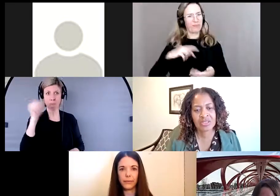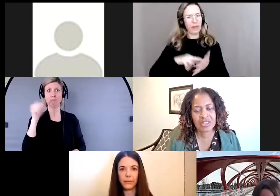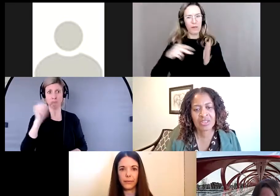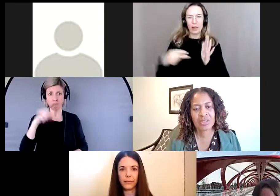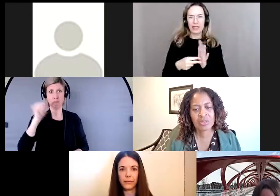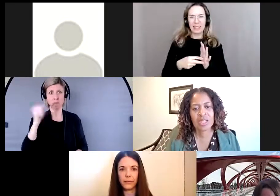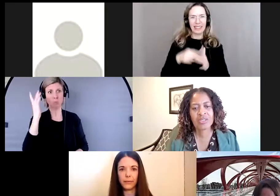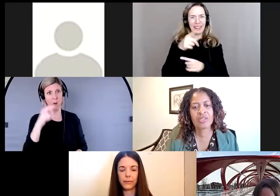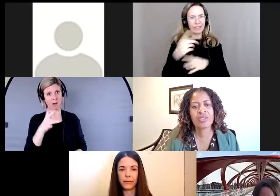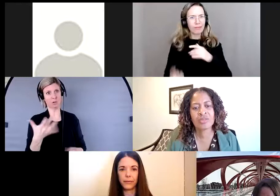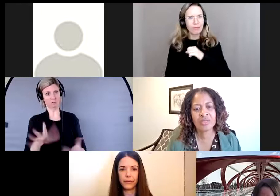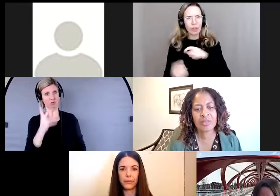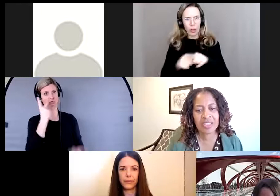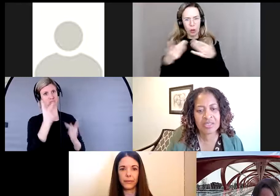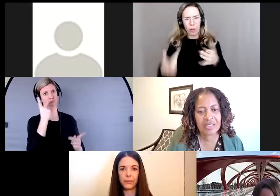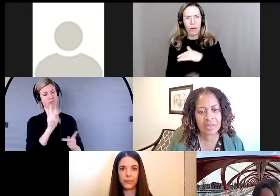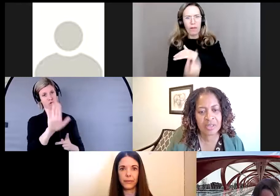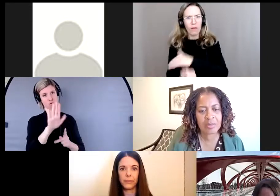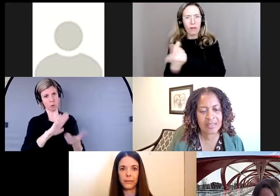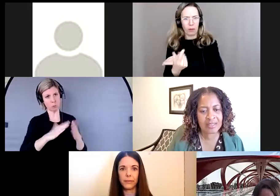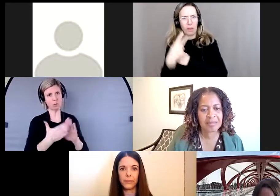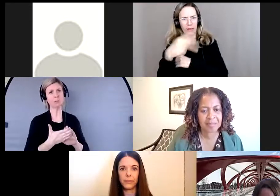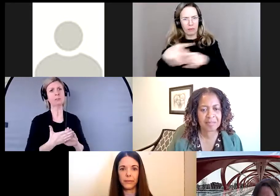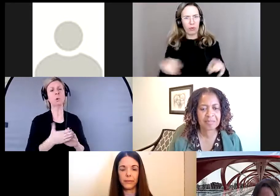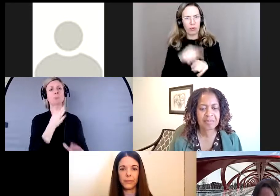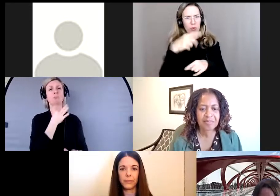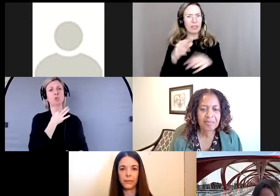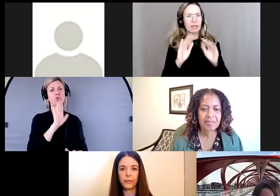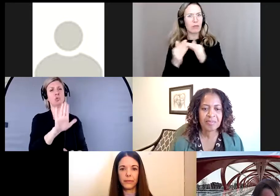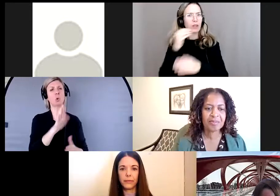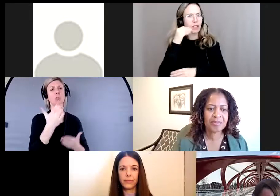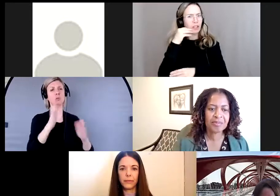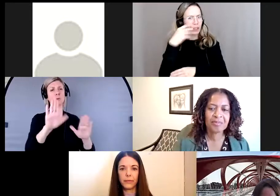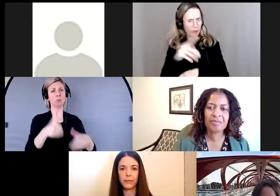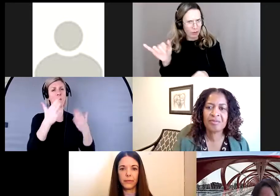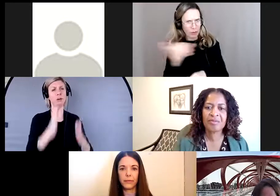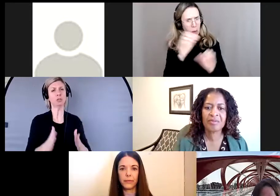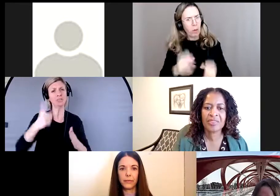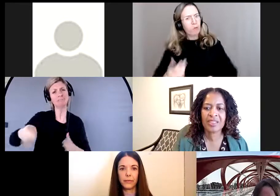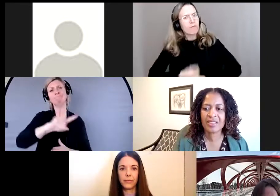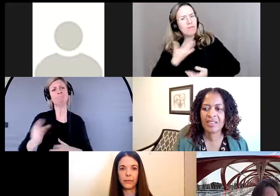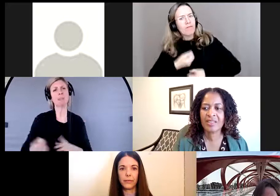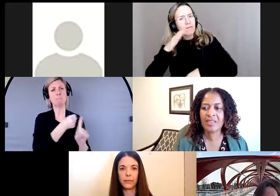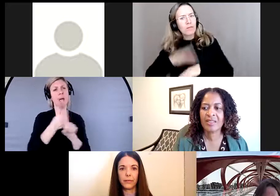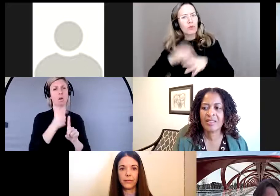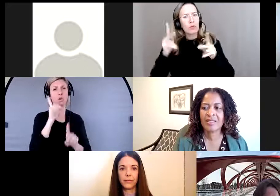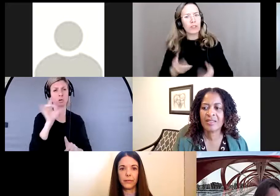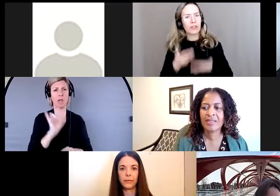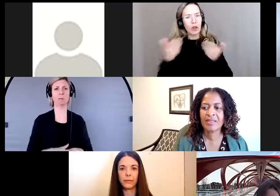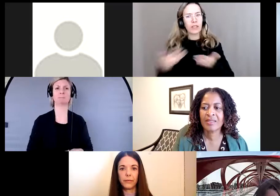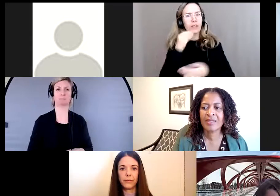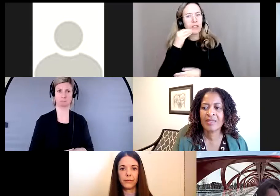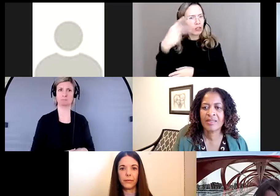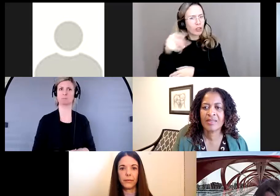des phénomènes semblables ont lieu dans votre communauté. Est-ce que tu peux nous parler un peu des effets sur les prestataires de services chez toi?